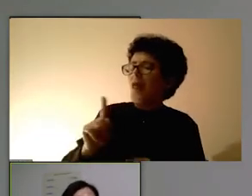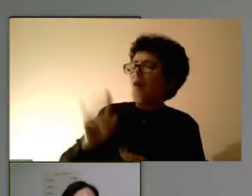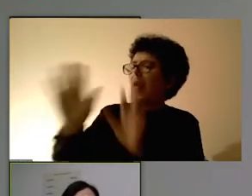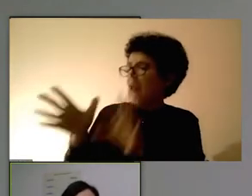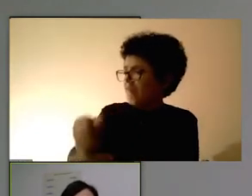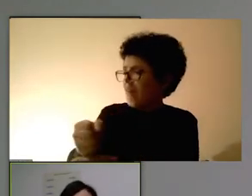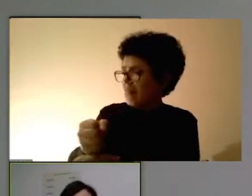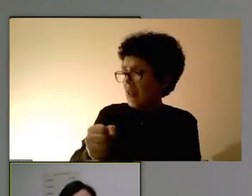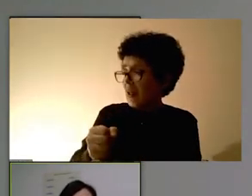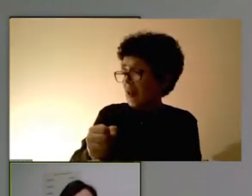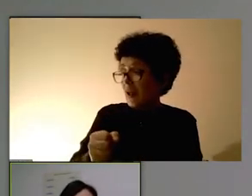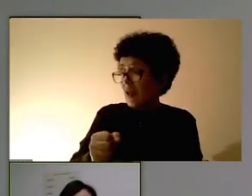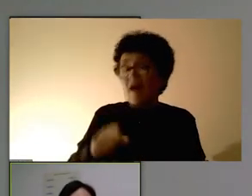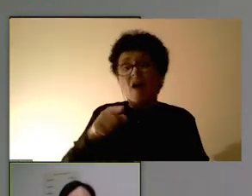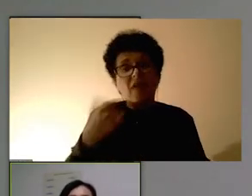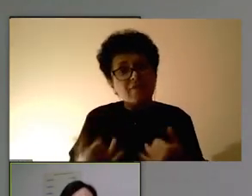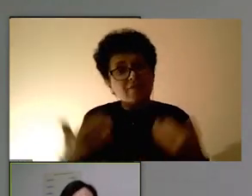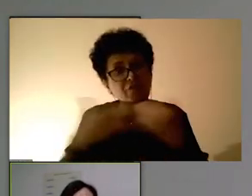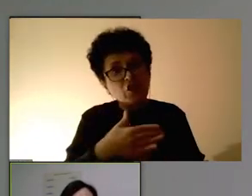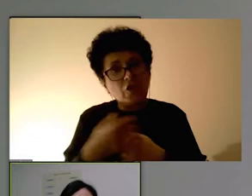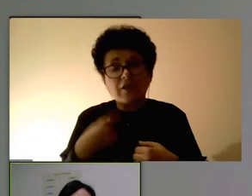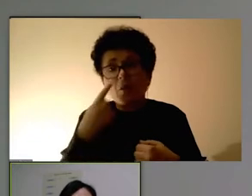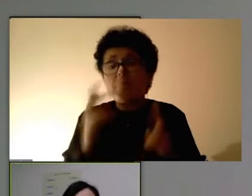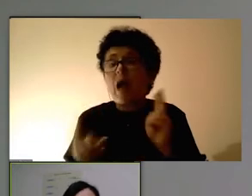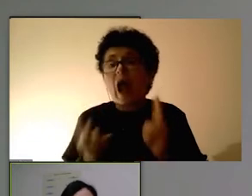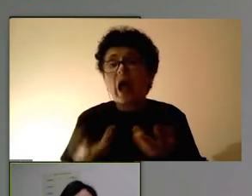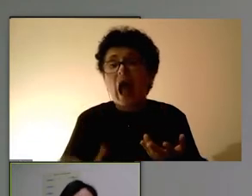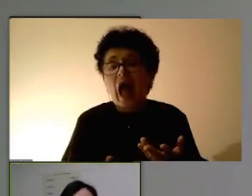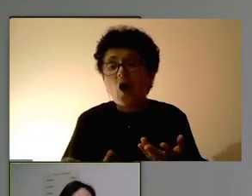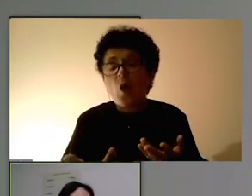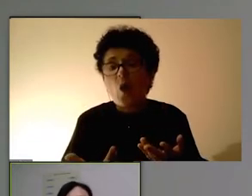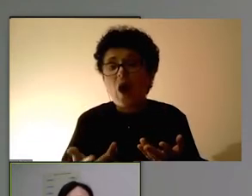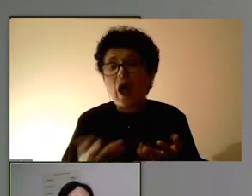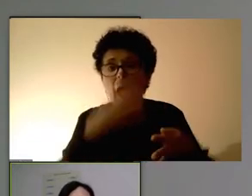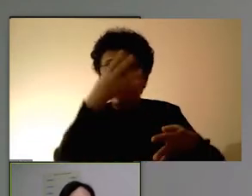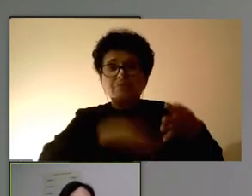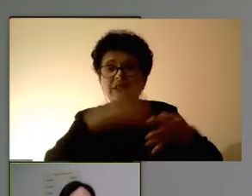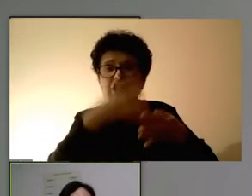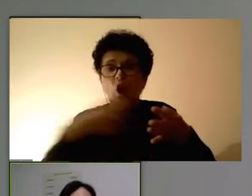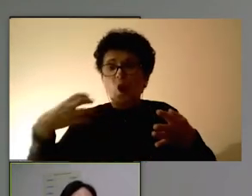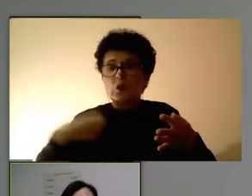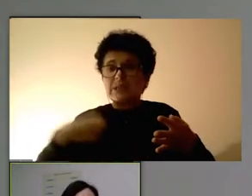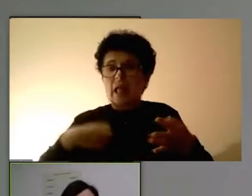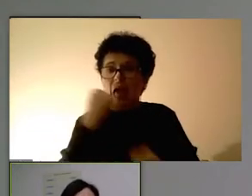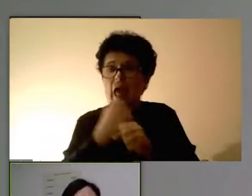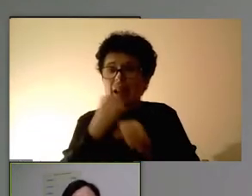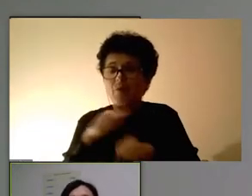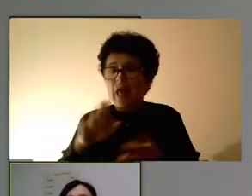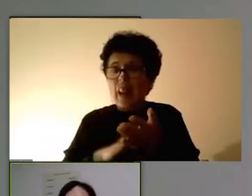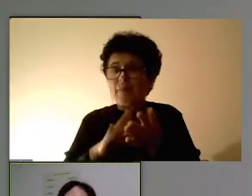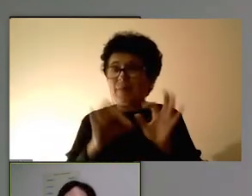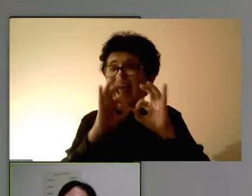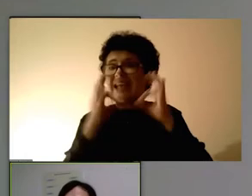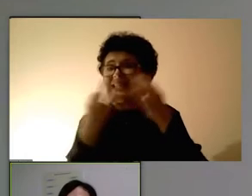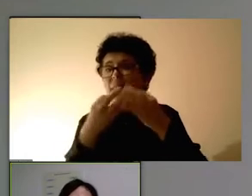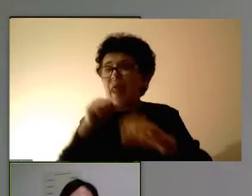Малку Дениска Како се одвива психосоцијални отретма со сторители на семејно населство